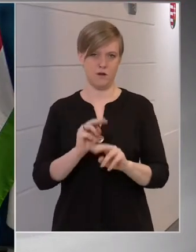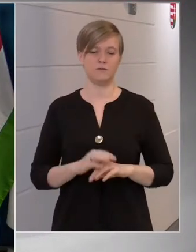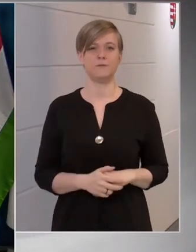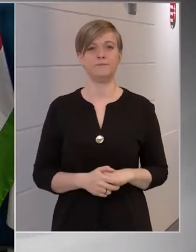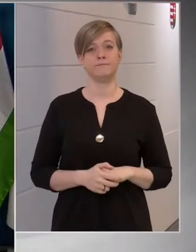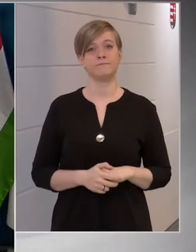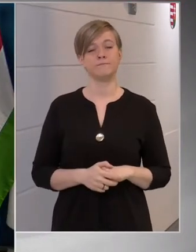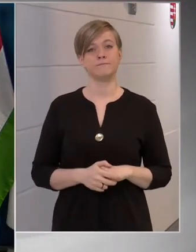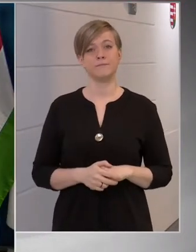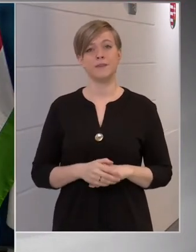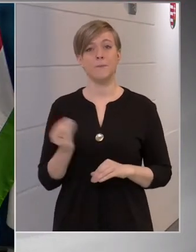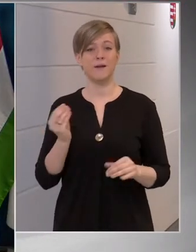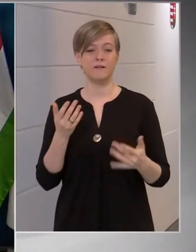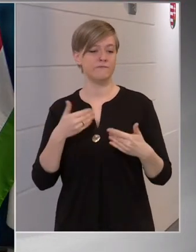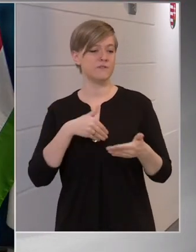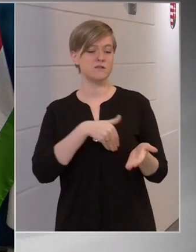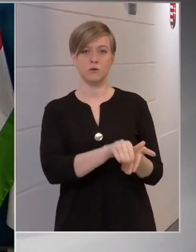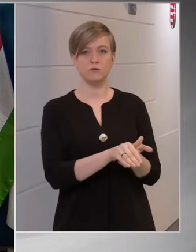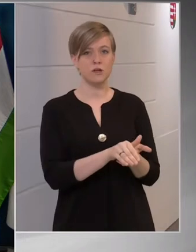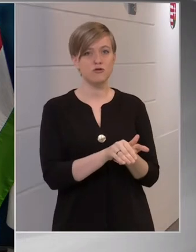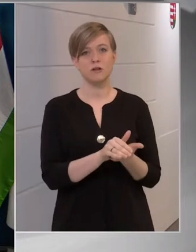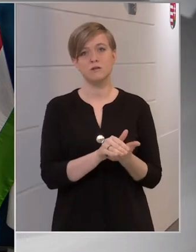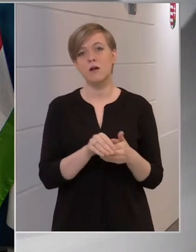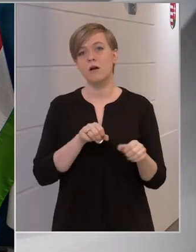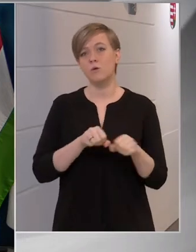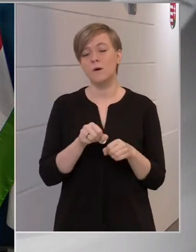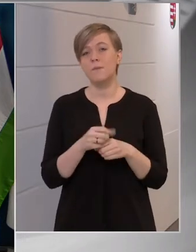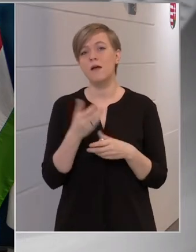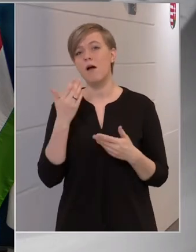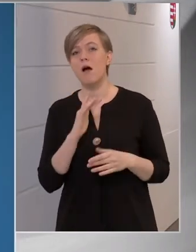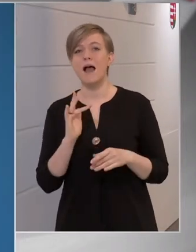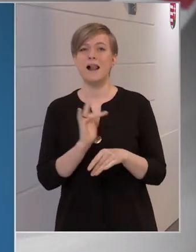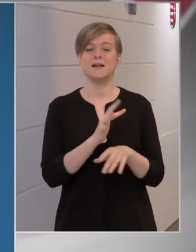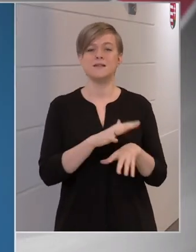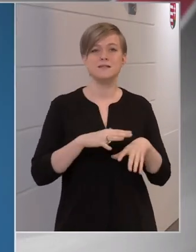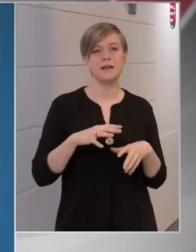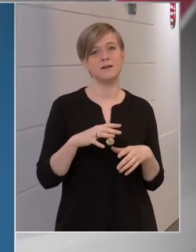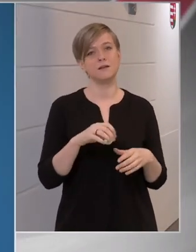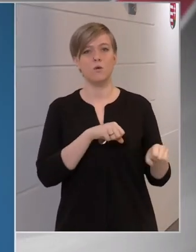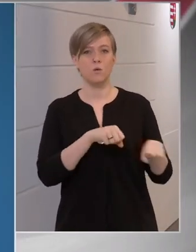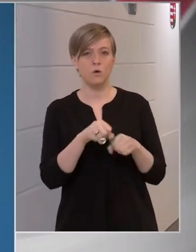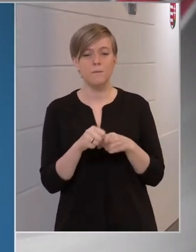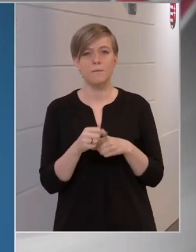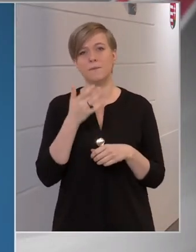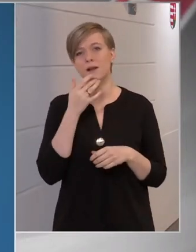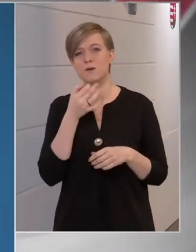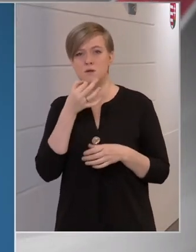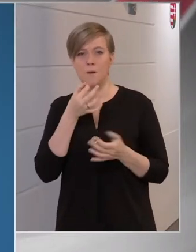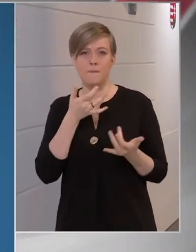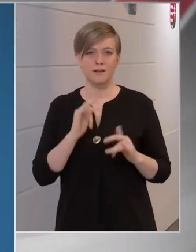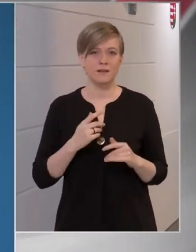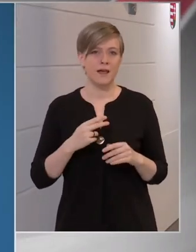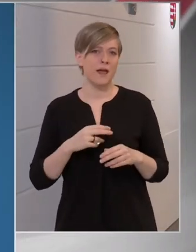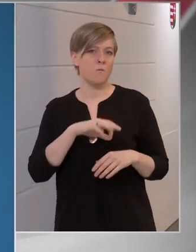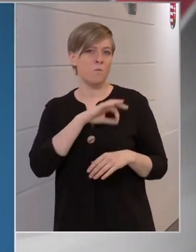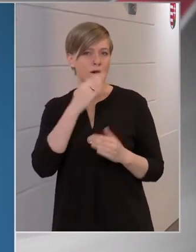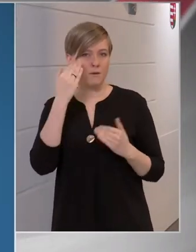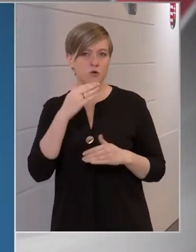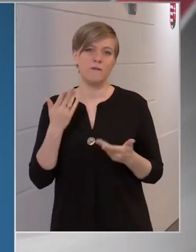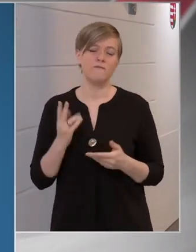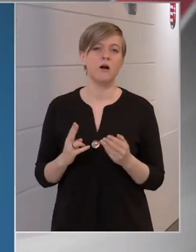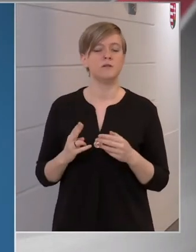Miért utasítja vissza a kormány, ha ellenzéki önkormányzatok, például Szombathely polgármestere, vagy Karácsony Gergely főpolgármester